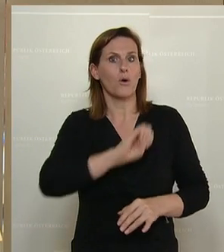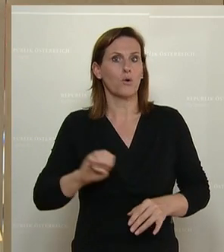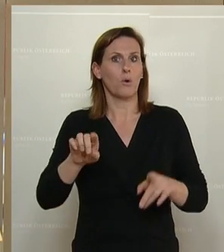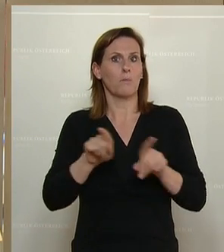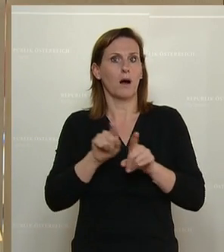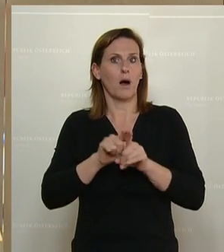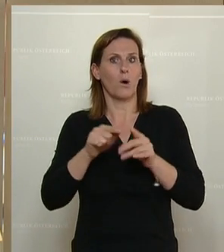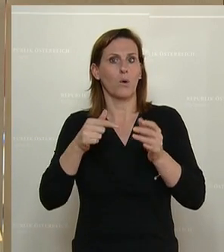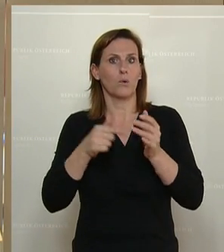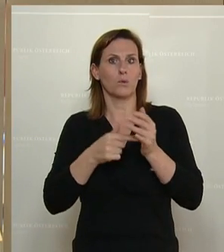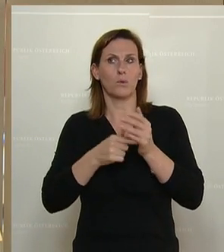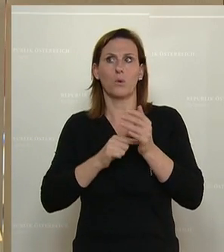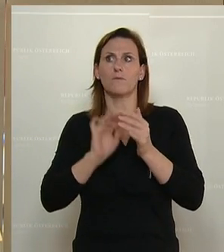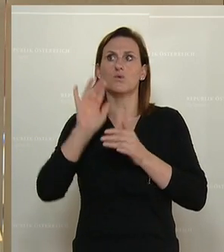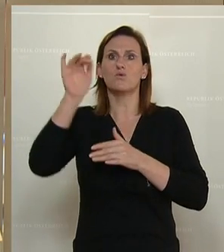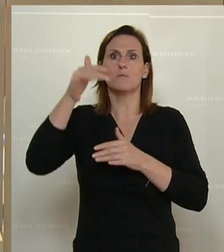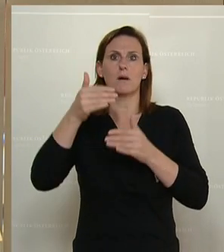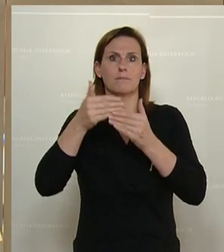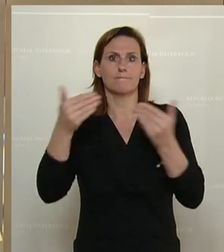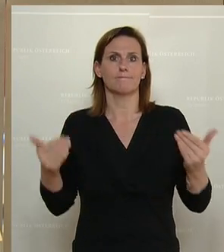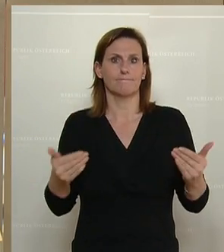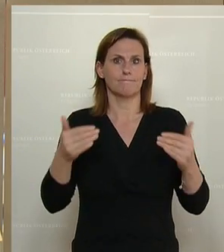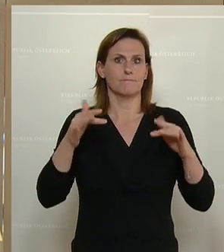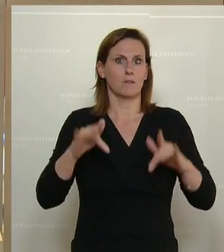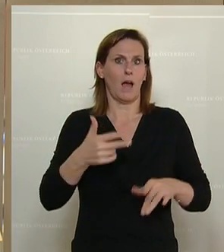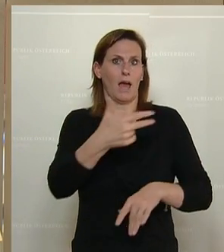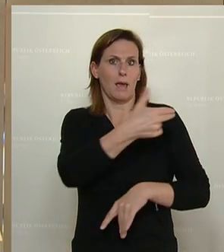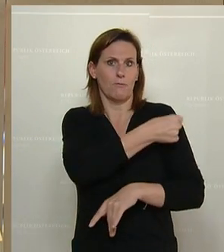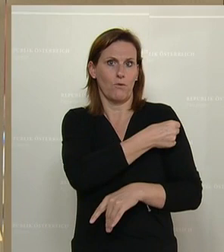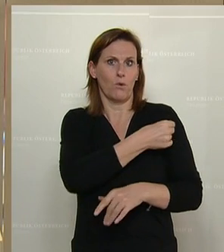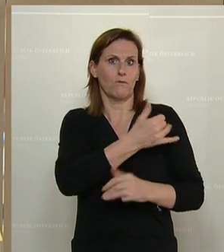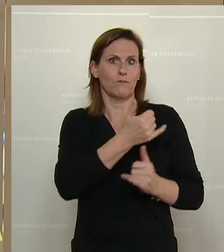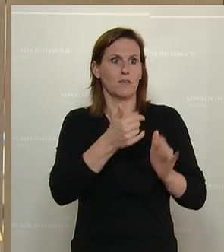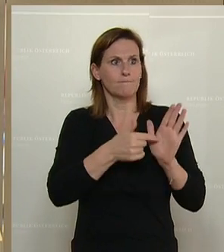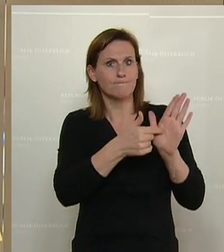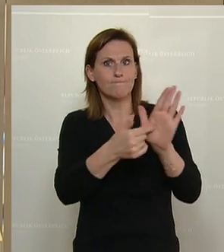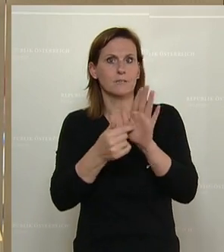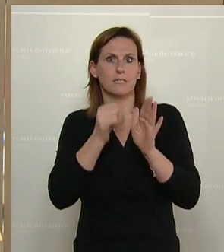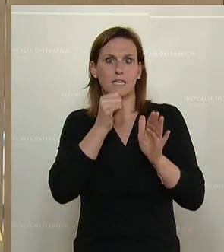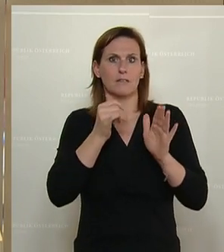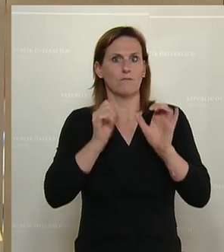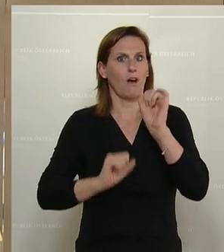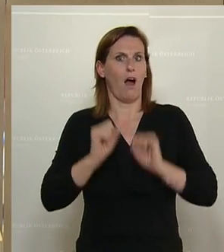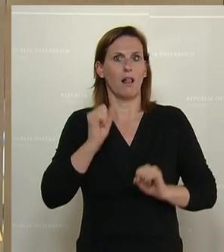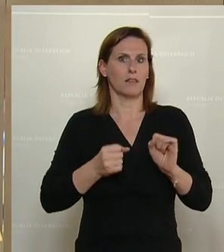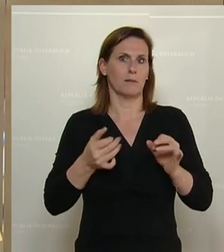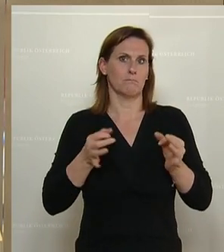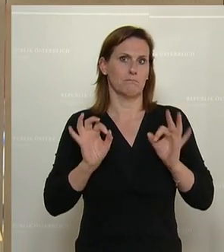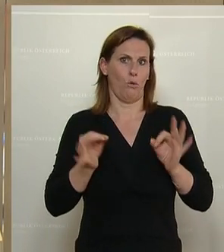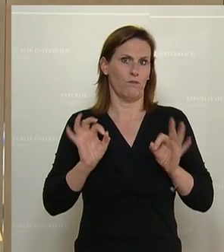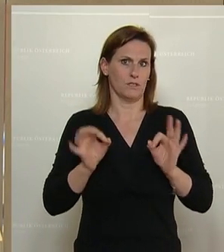darüber hinaus bedauerlicherweise mit dem Auftritt in Sachen Impfen nicht gerade professionell bemerkbar gemacht.